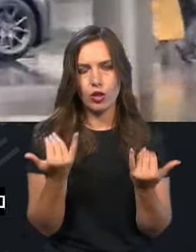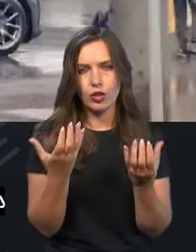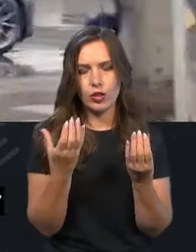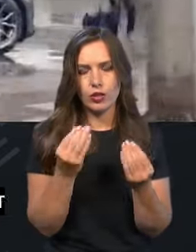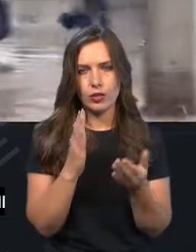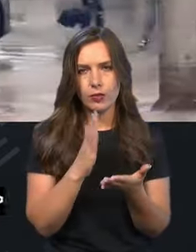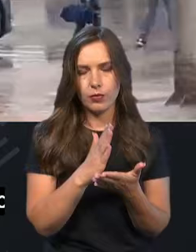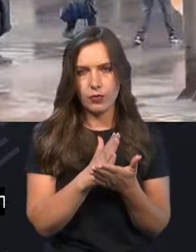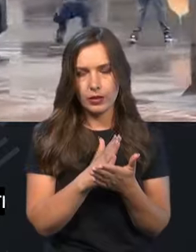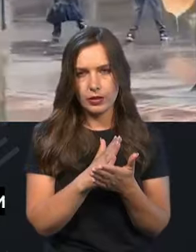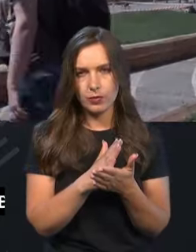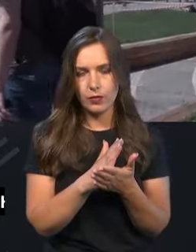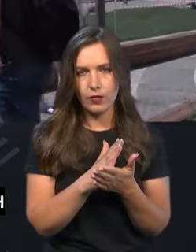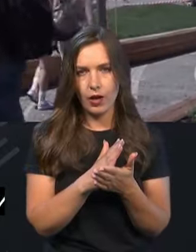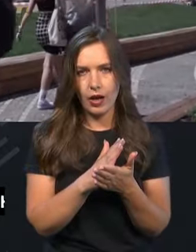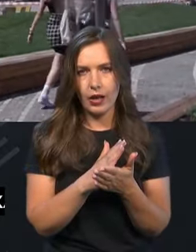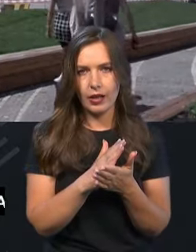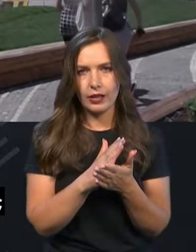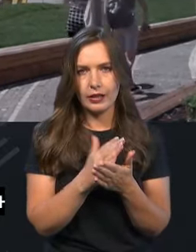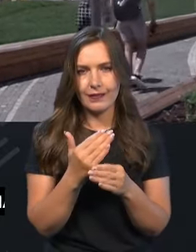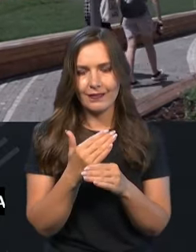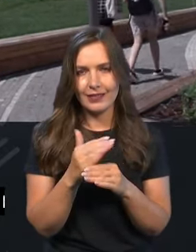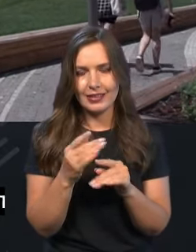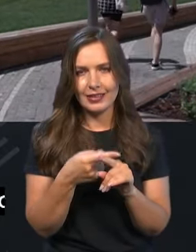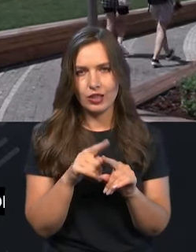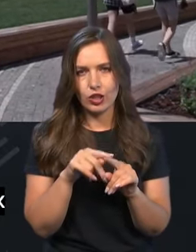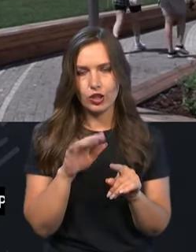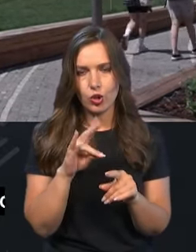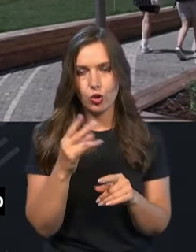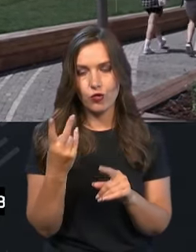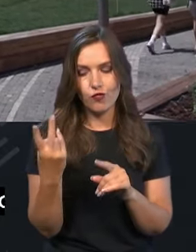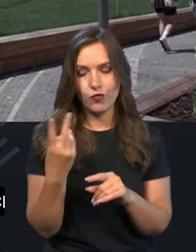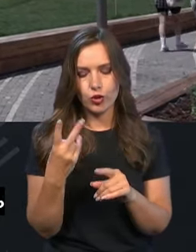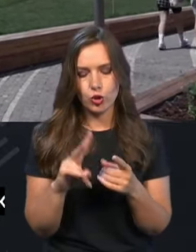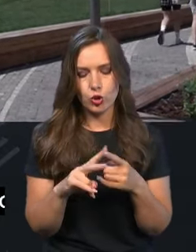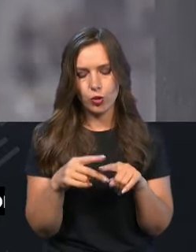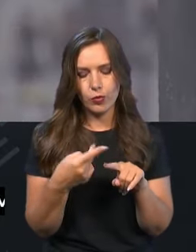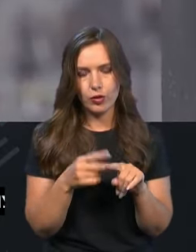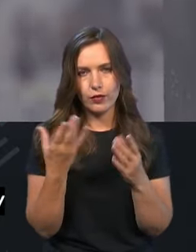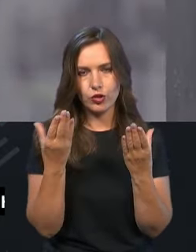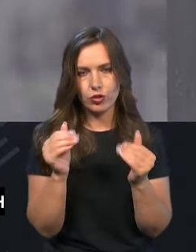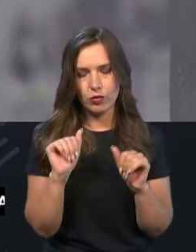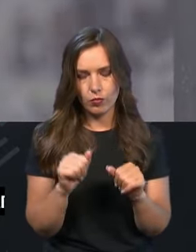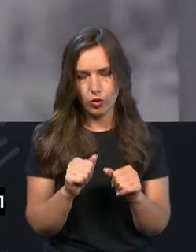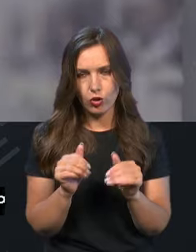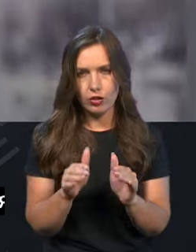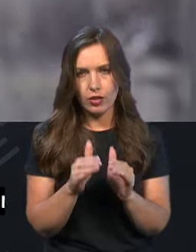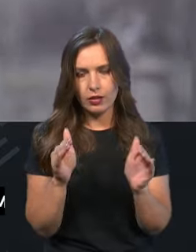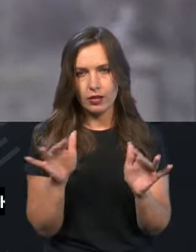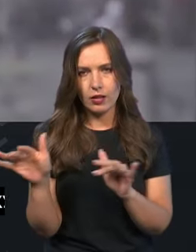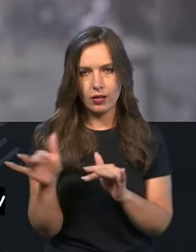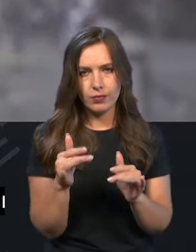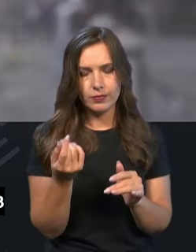перебувати в тиловій частині цього циклону. І у другій половині дня можуть активізуватися процеси, відповідно,